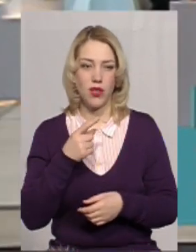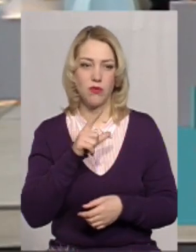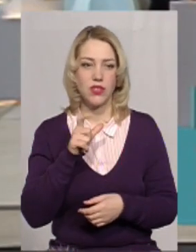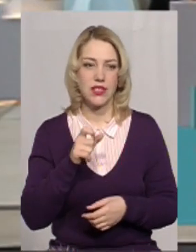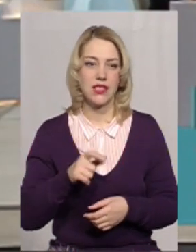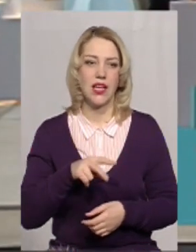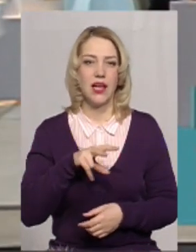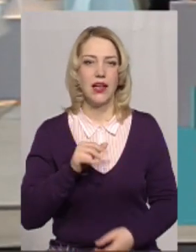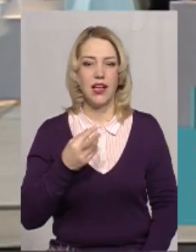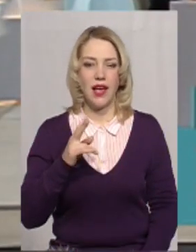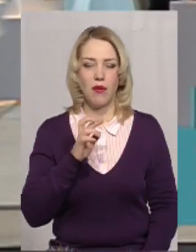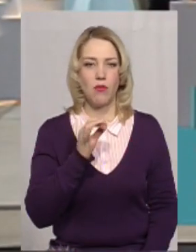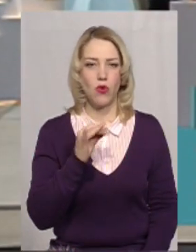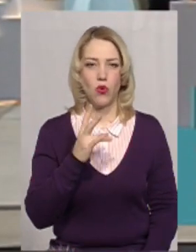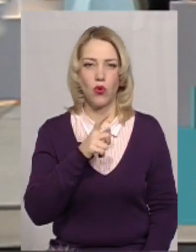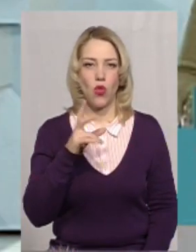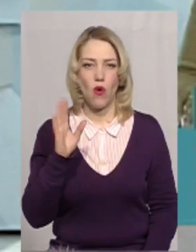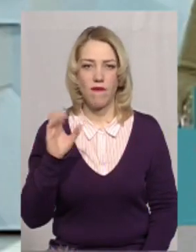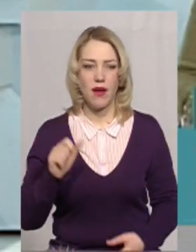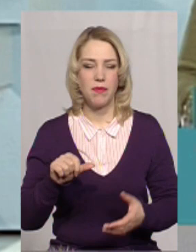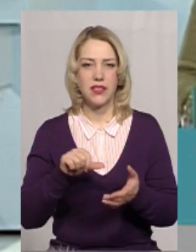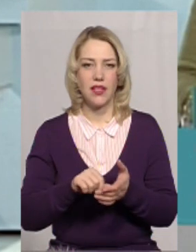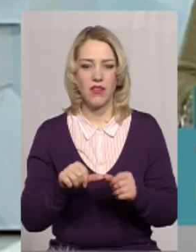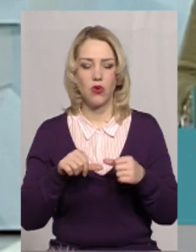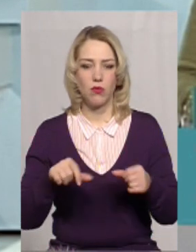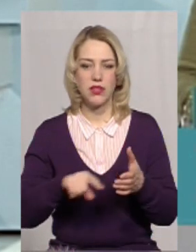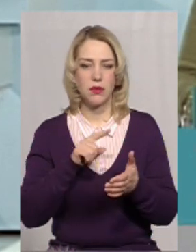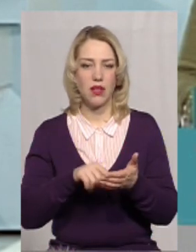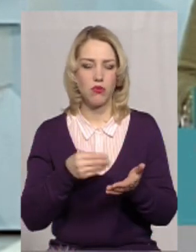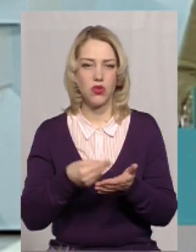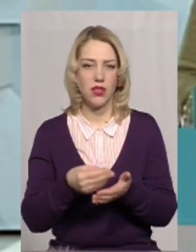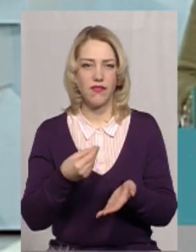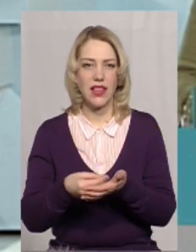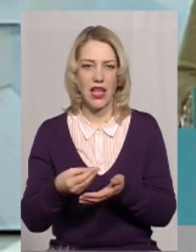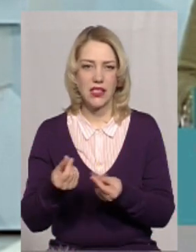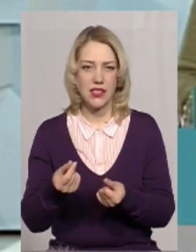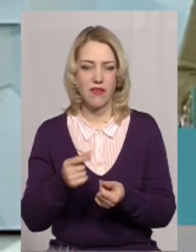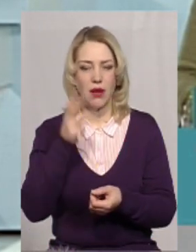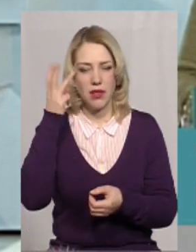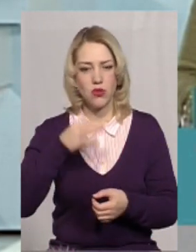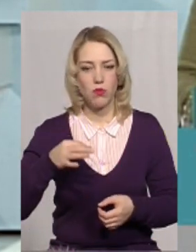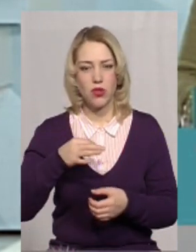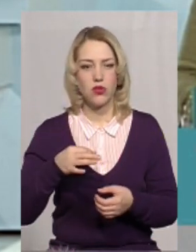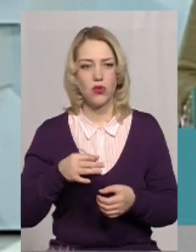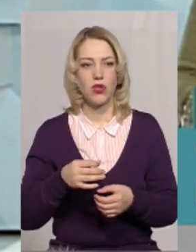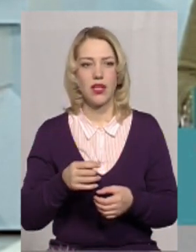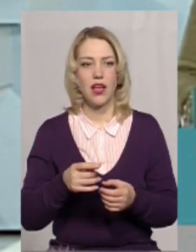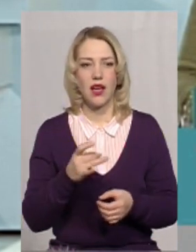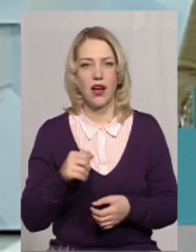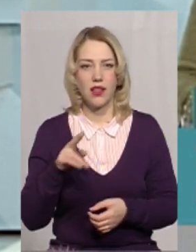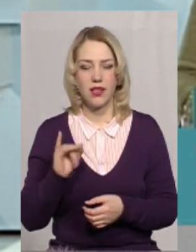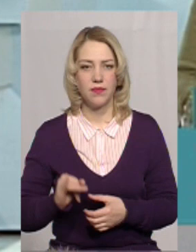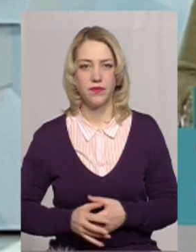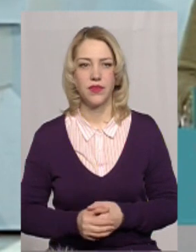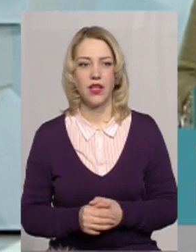з Лілію Врухновою, представницею комісії з питань бюджету та фінансів Хмельницької обласної ради. Вітаю, пані Лілія.